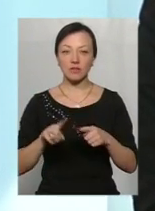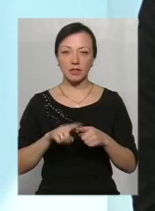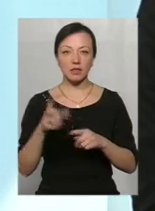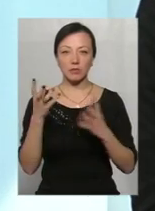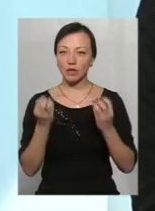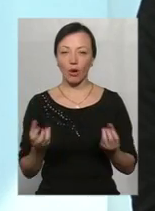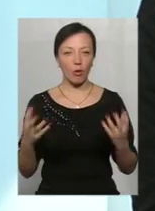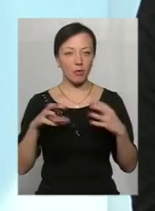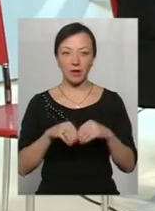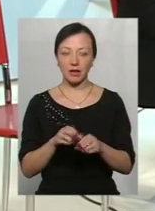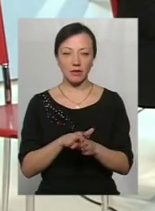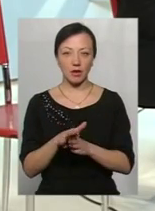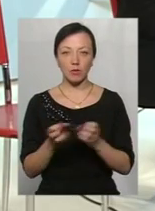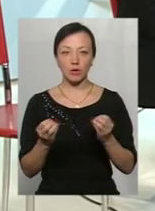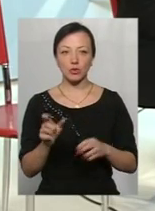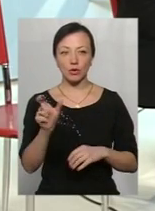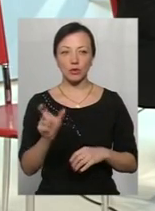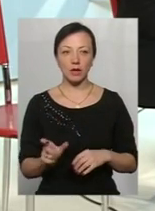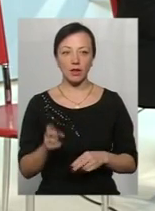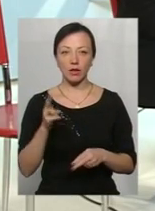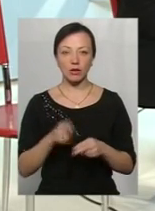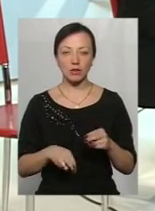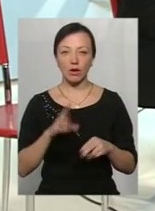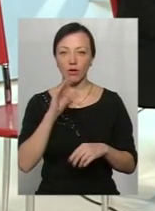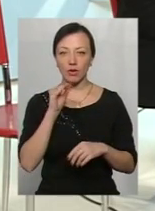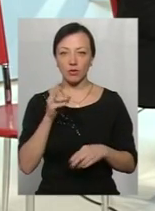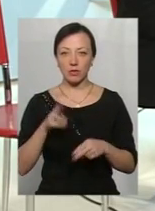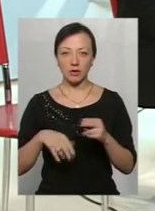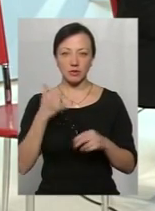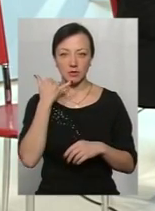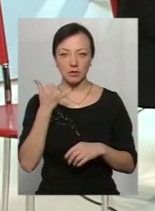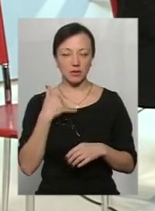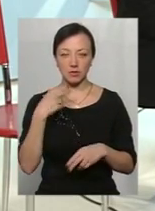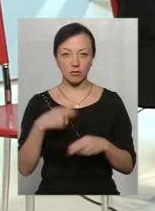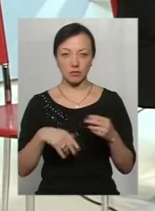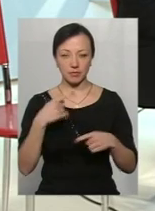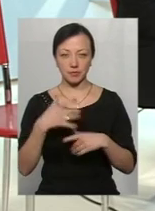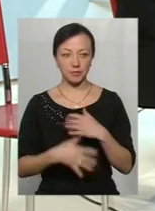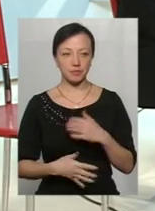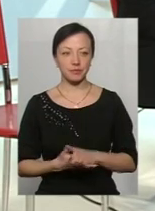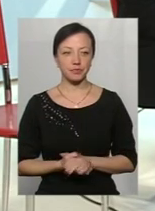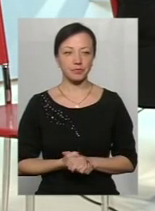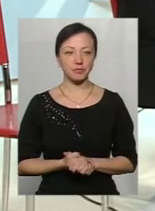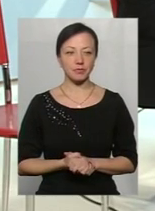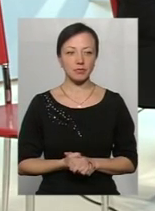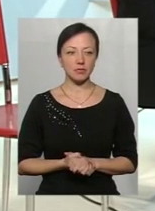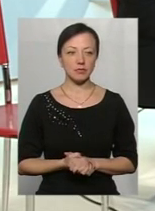там ще об'єднання не відбулося. Там просто людина, що не до кінця обірвався зв'язок, не до кінця сказала питання.